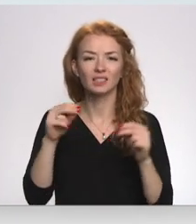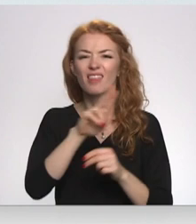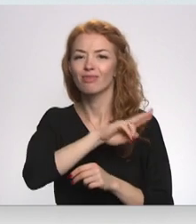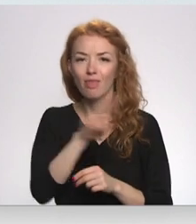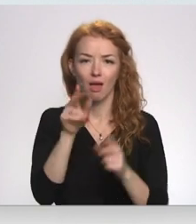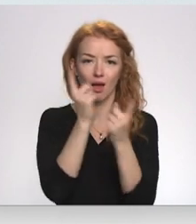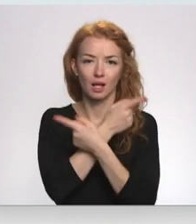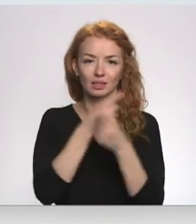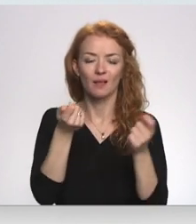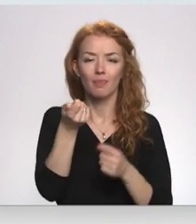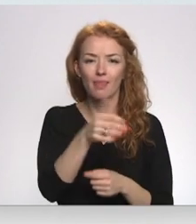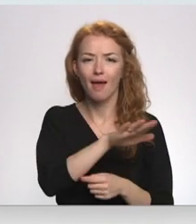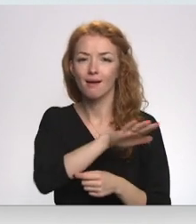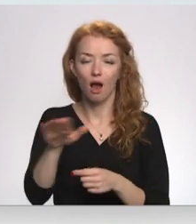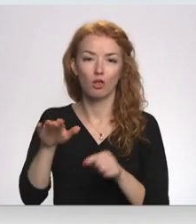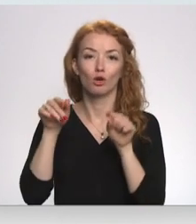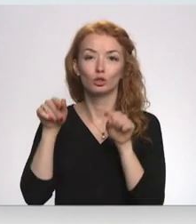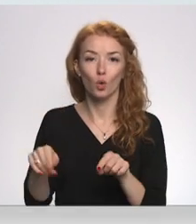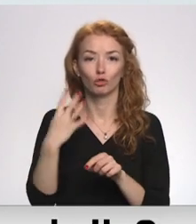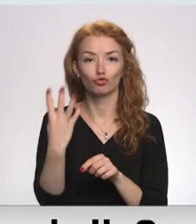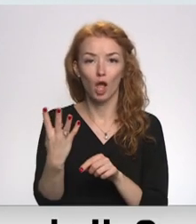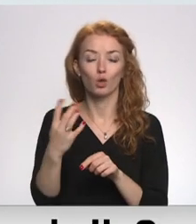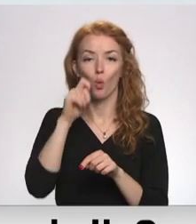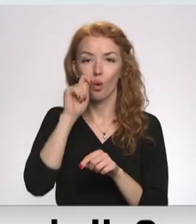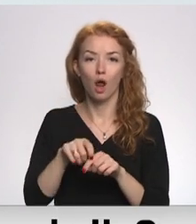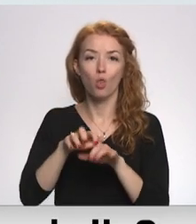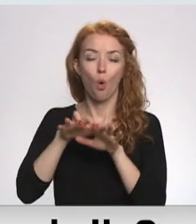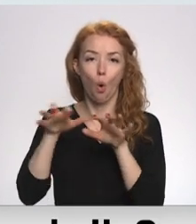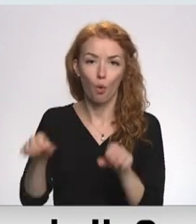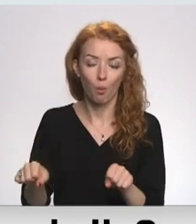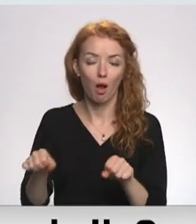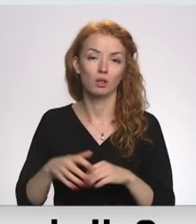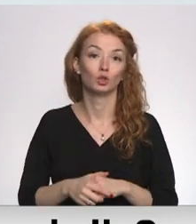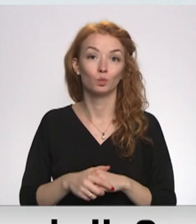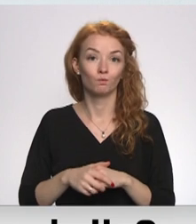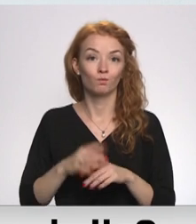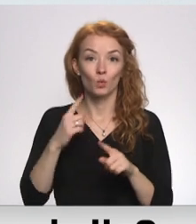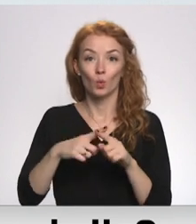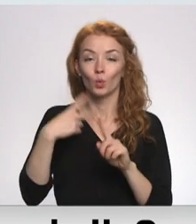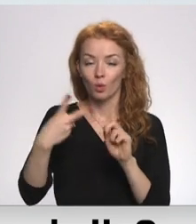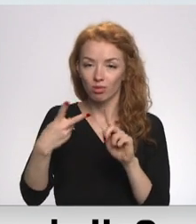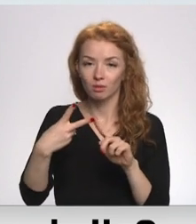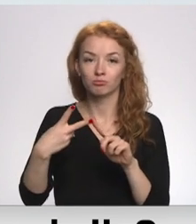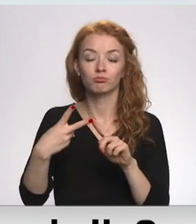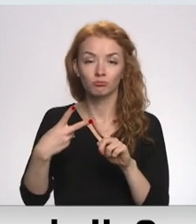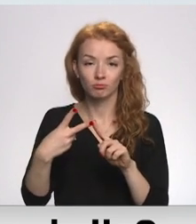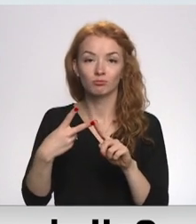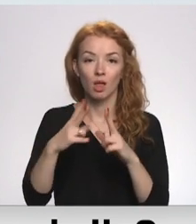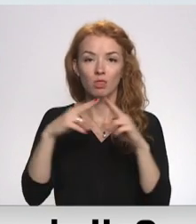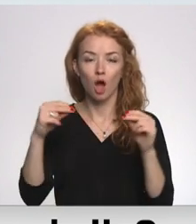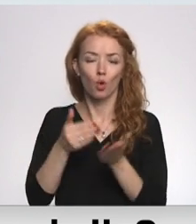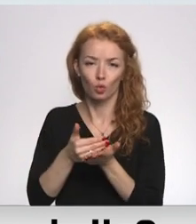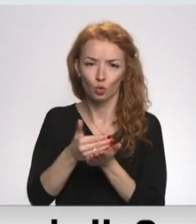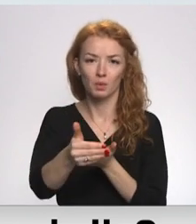neatzīst nekad šo te teritoriju okupāciju un aneksiju. Otkārt, ka NATO turpinās